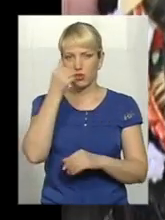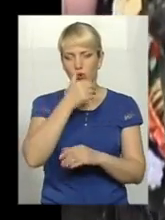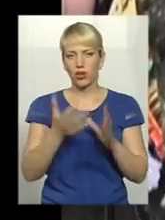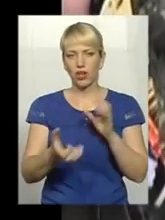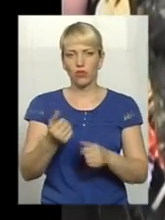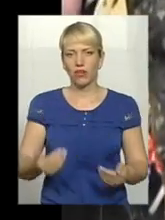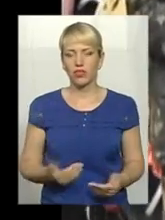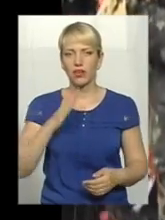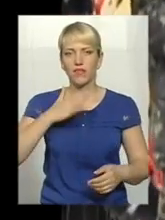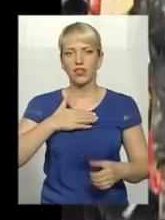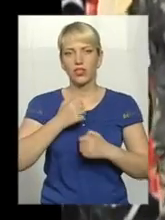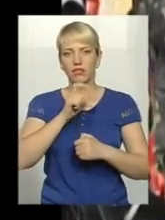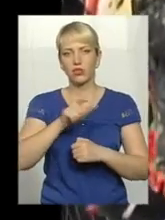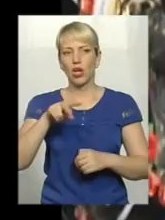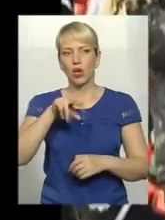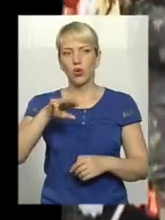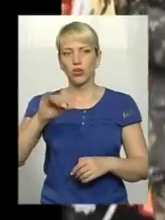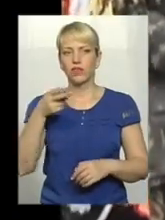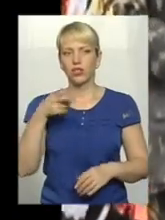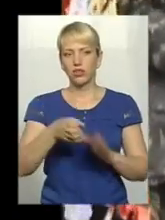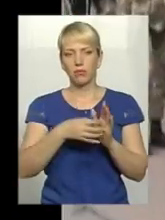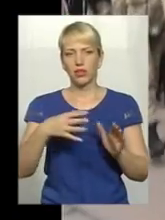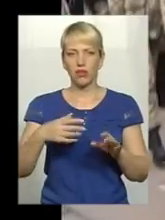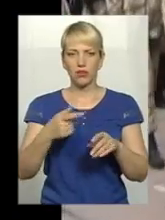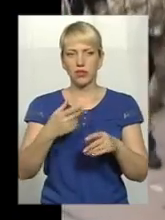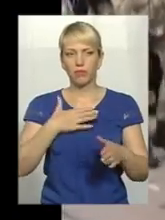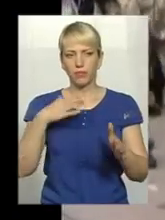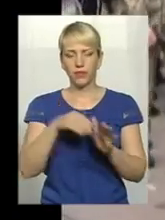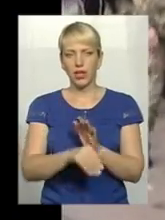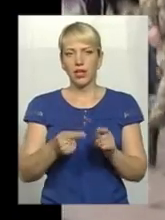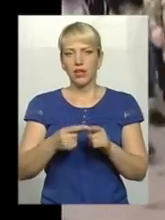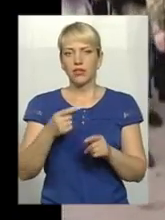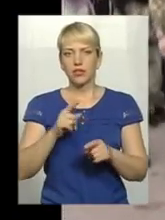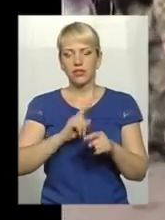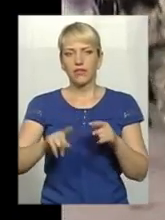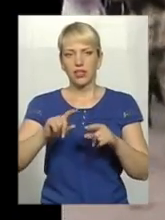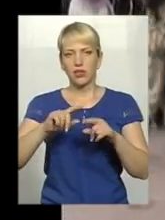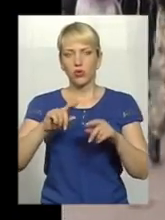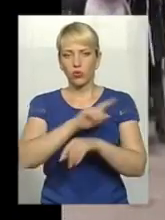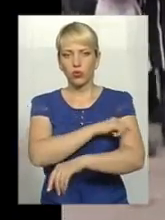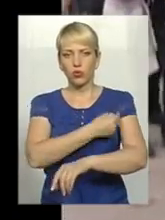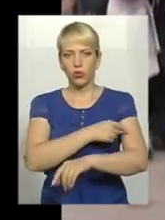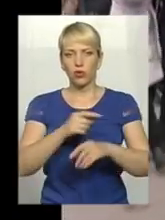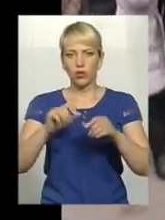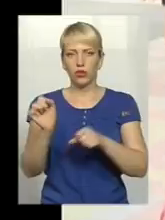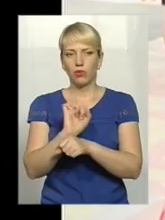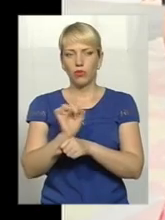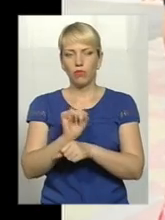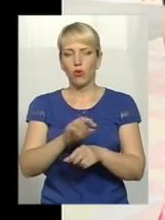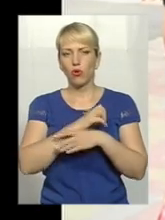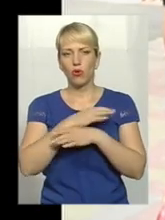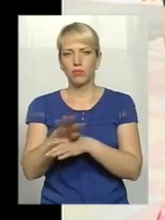наших військових, та у лютому 2015-го обірвалося його життя. Швидку, в якій він знаходився, обстріляли під Дебальцево.